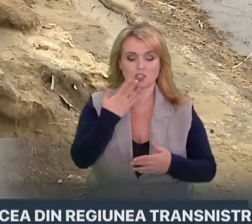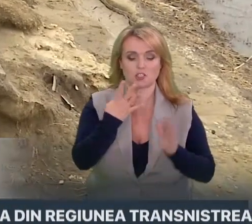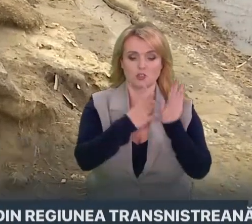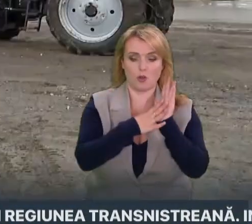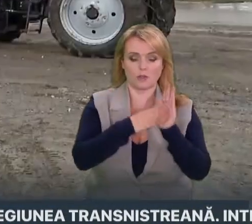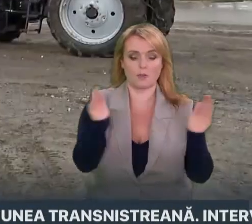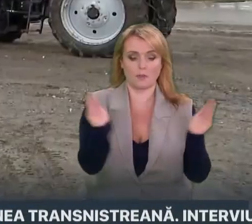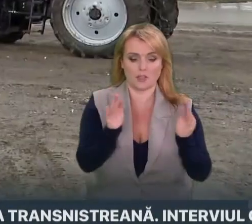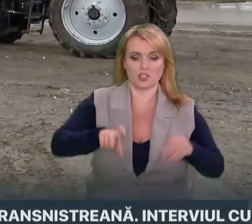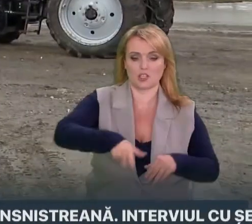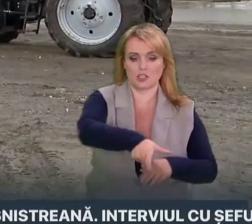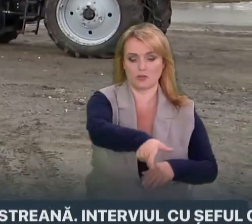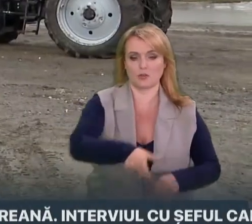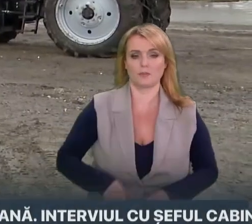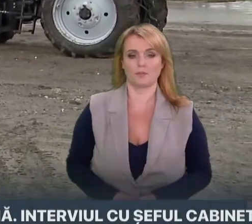720 de kilometri.